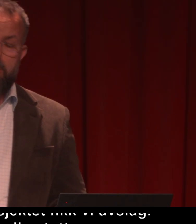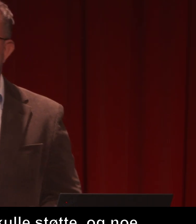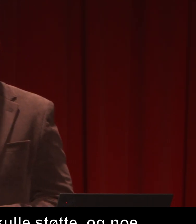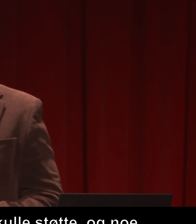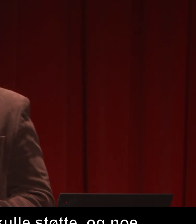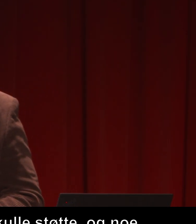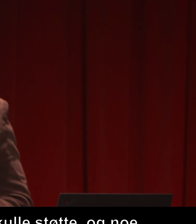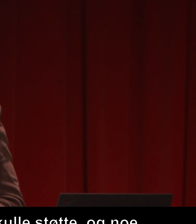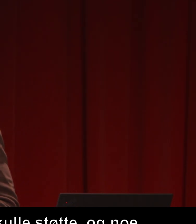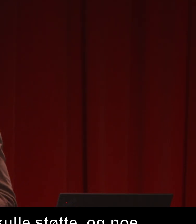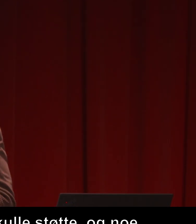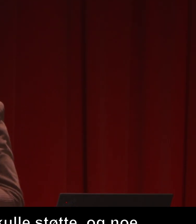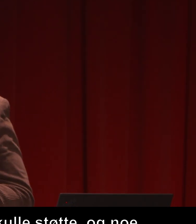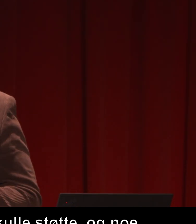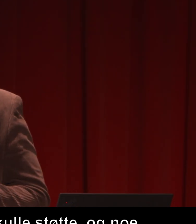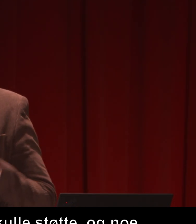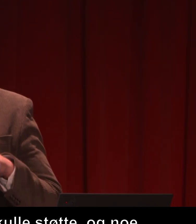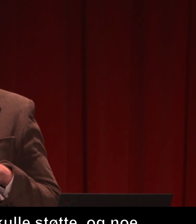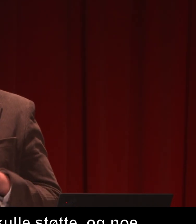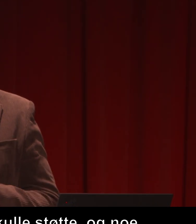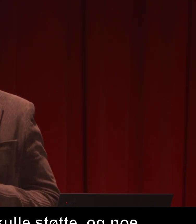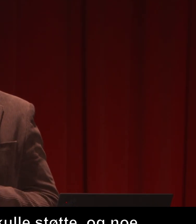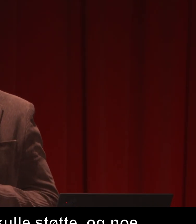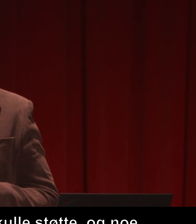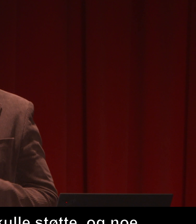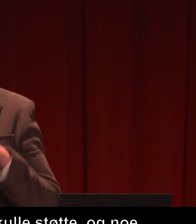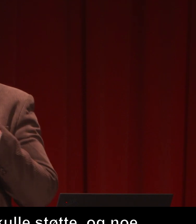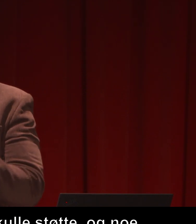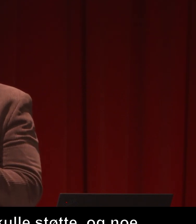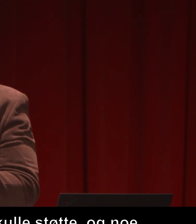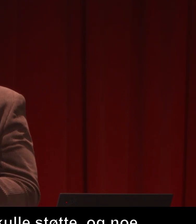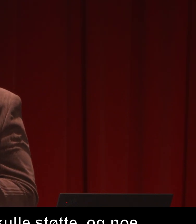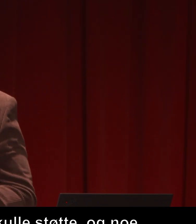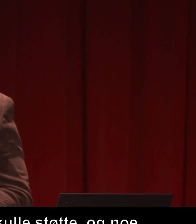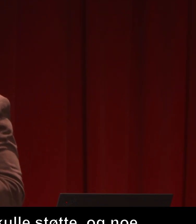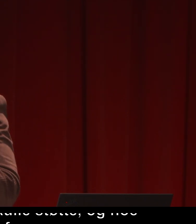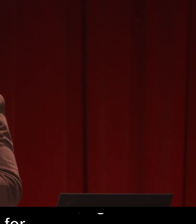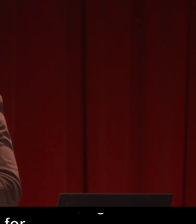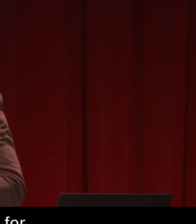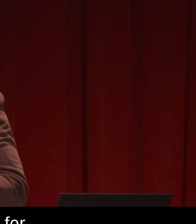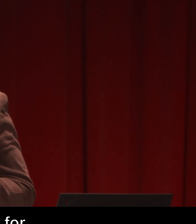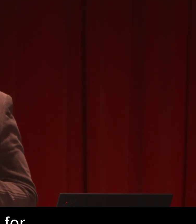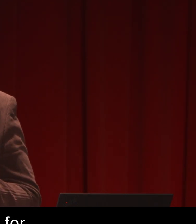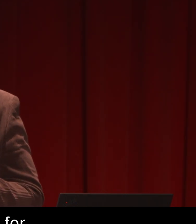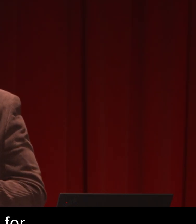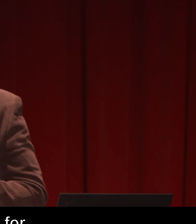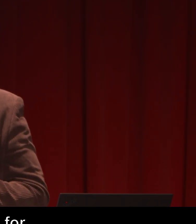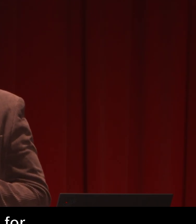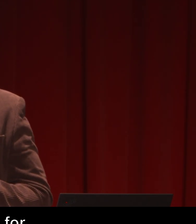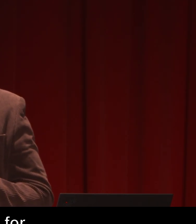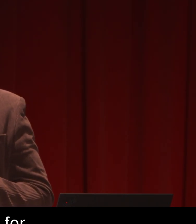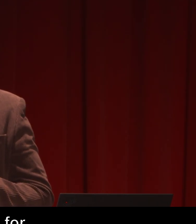Så jeg håper at i samfunnet i dag, at vi får enda mer fokus på sosialt entreprenørskap.